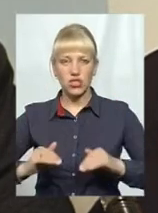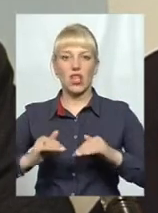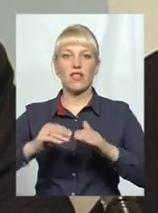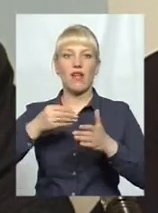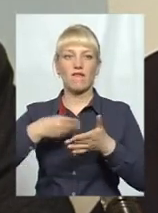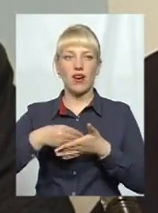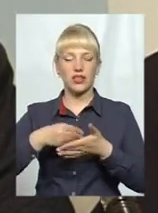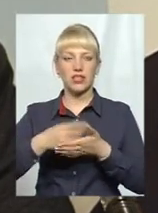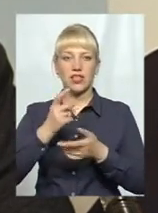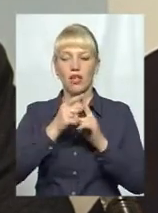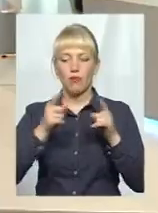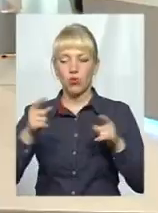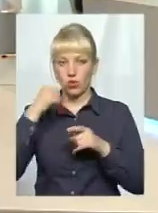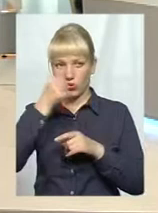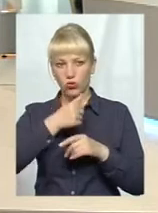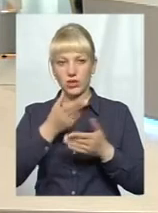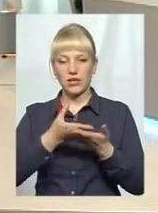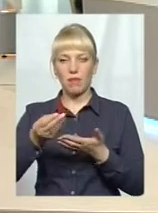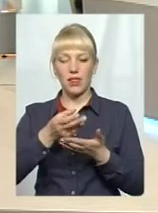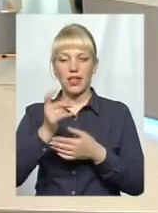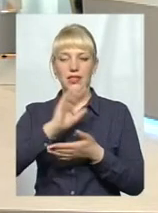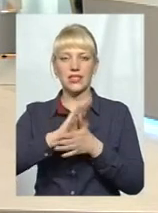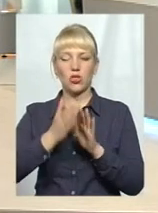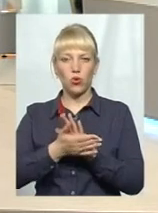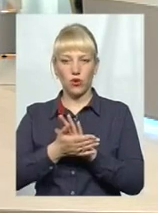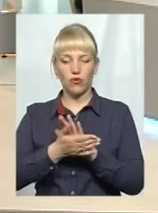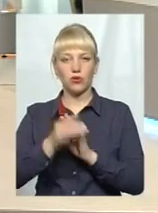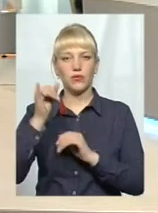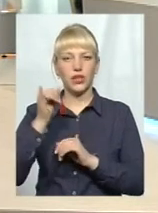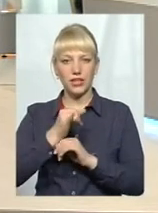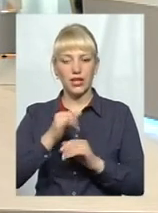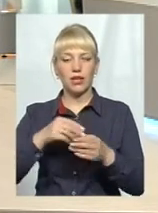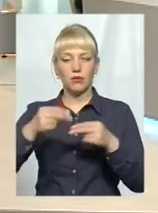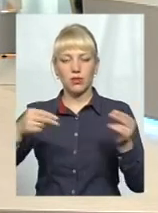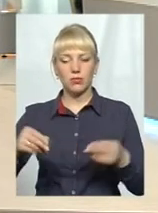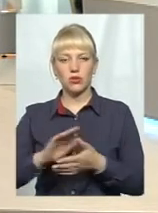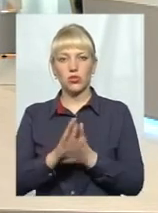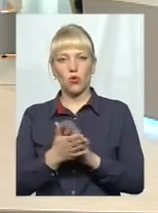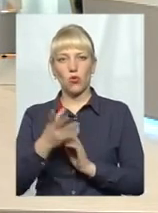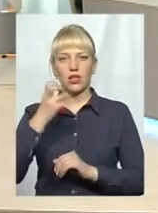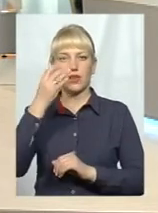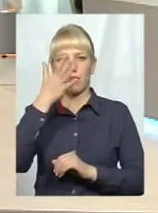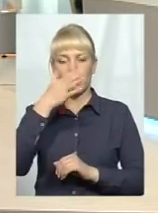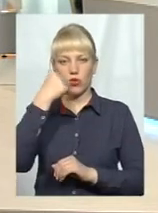протязі року. Сплати за договором особистого сервітету. І підписується угода на 5 років.